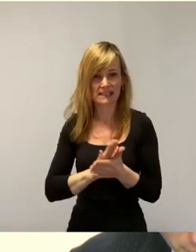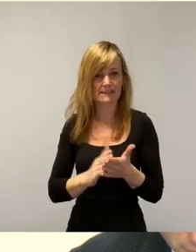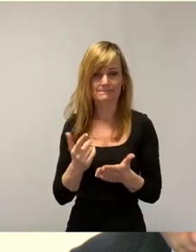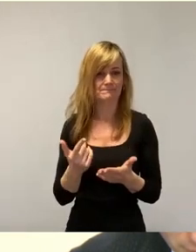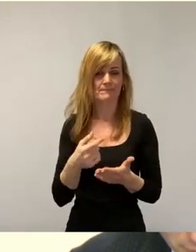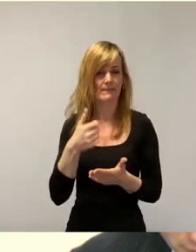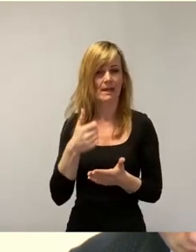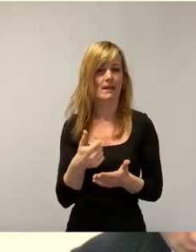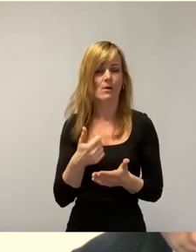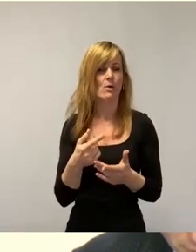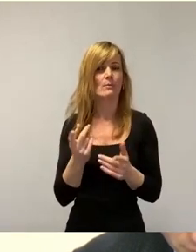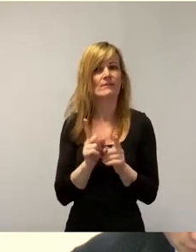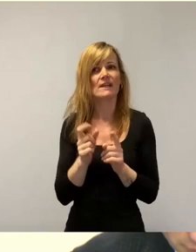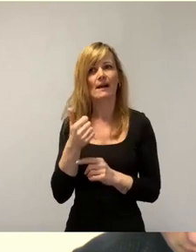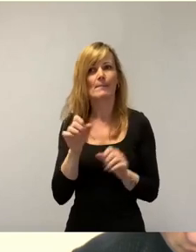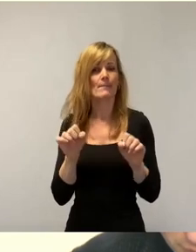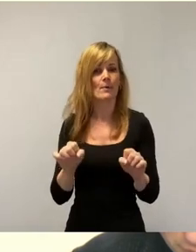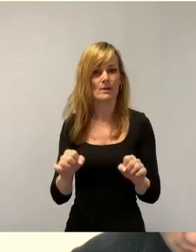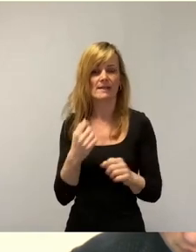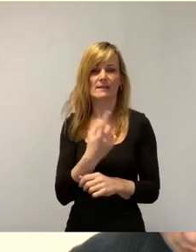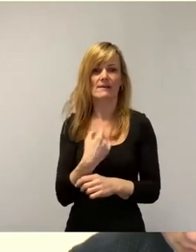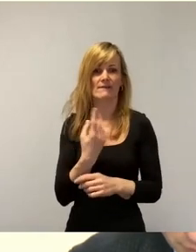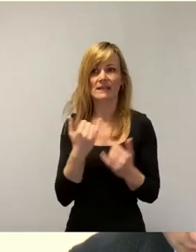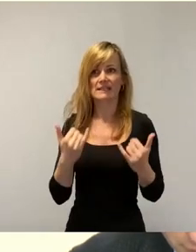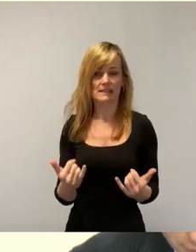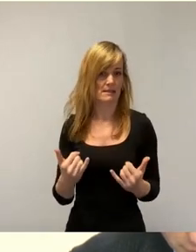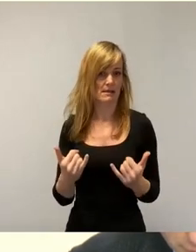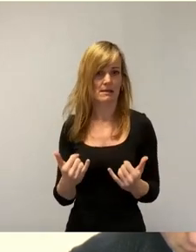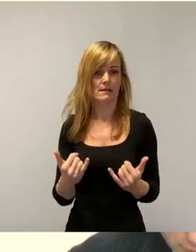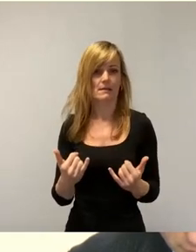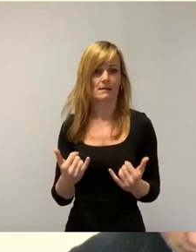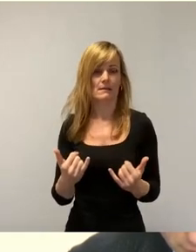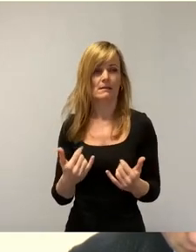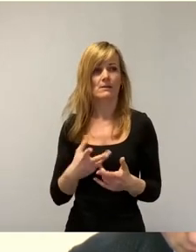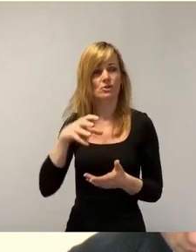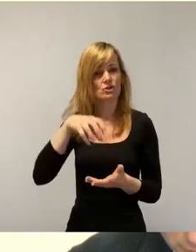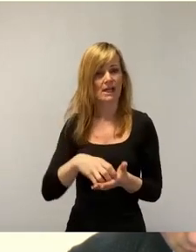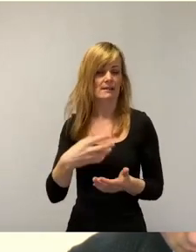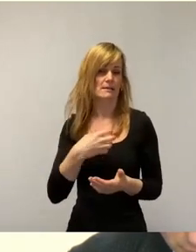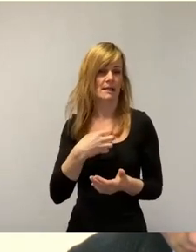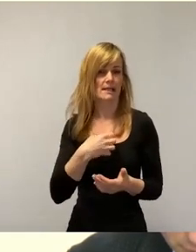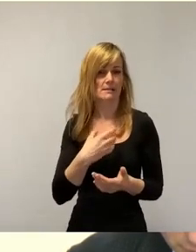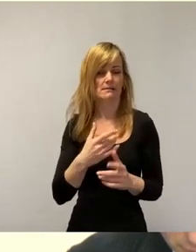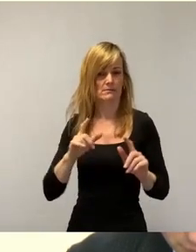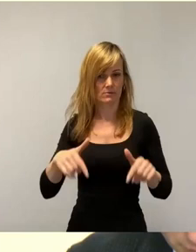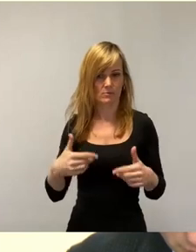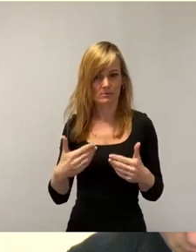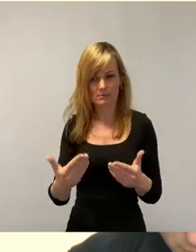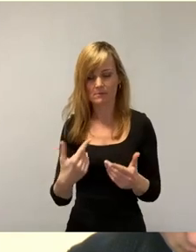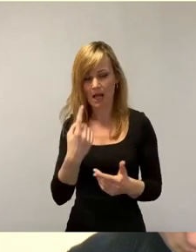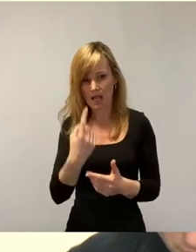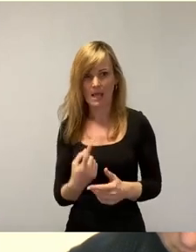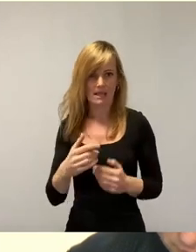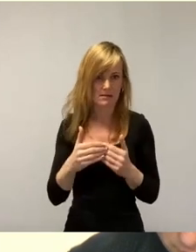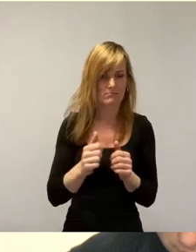Option, dass wir uns hier als Stadt Dresden auf den Weg machen würden. Auch deswegen